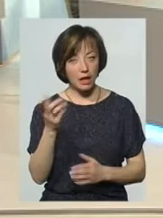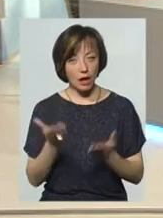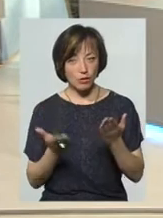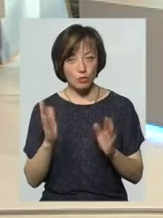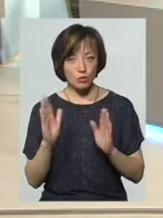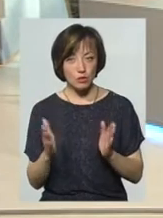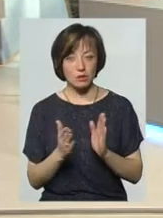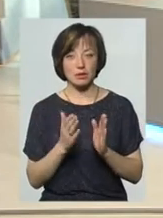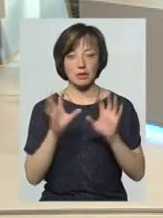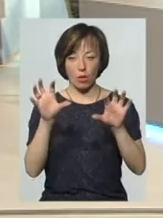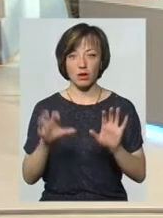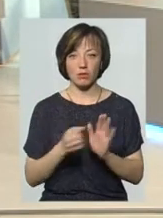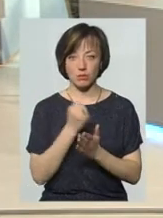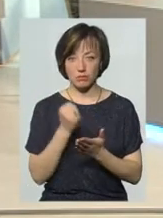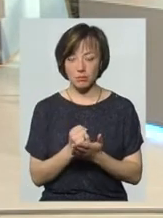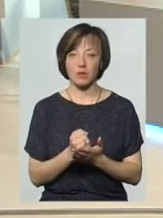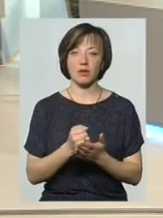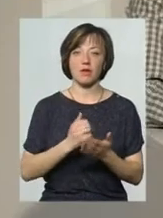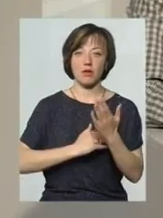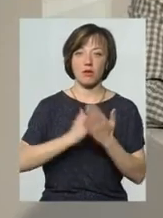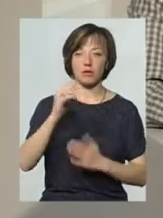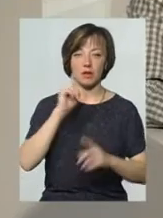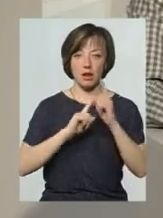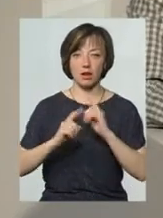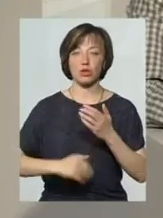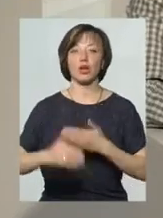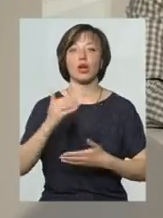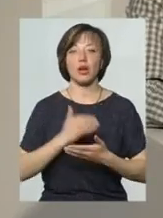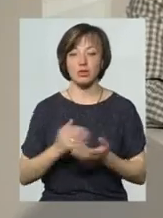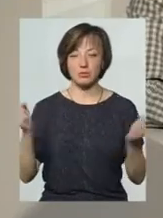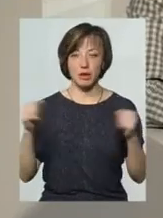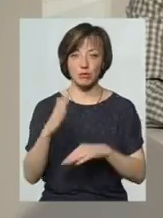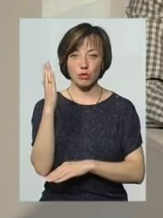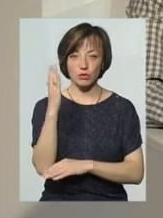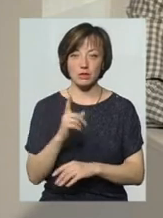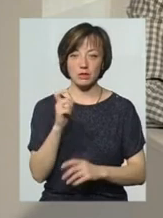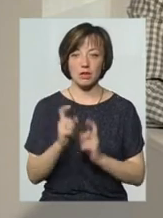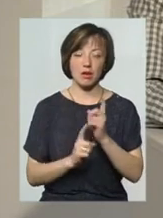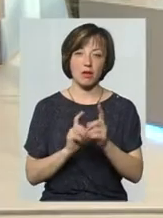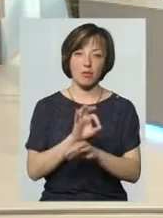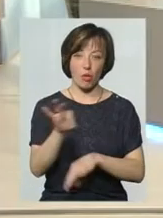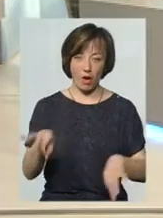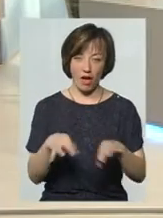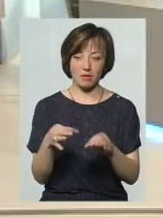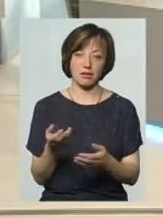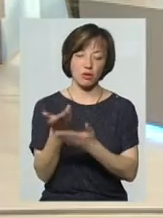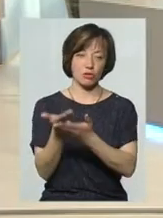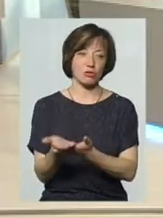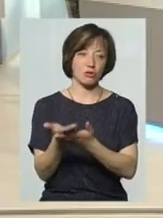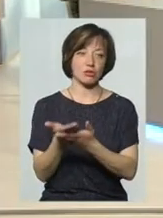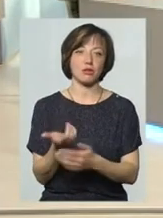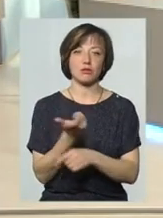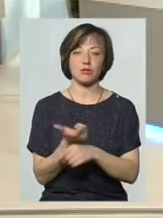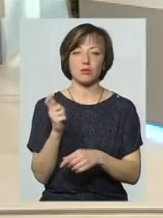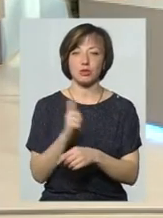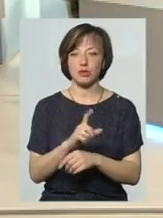ж таки буде законодавчо це все регульовано, Верховна Рада нарешті збереться і проголосує за ті законопроекти, які там лежать більше місяця,